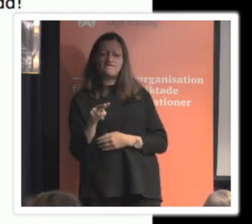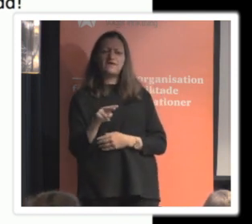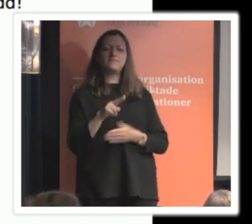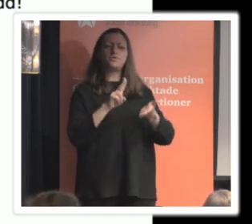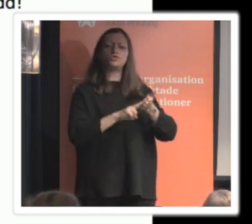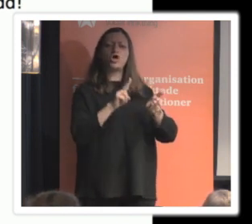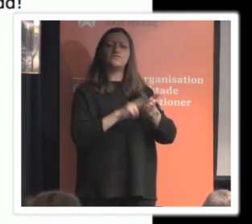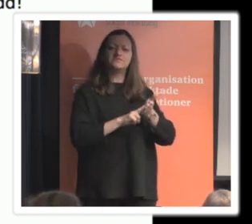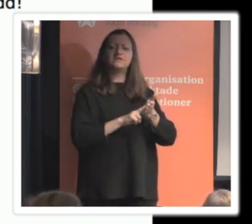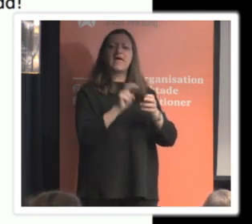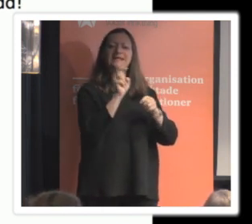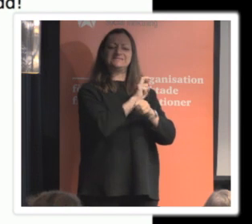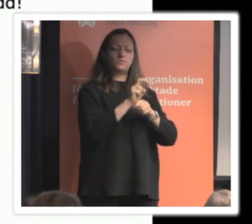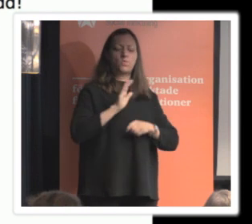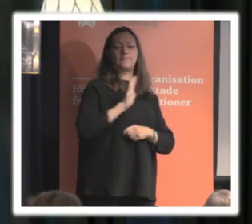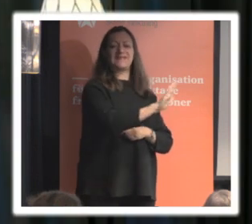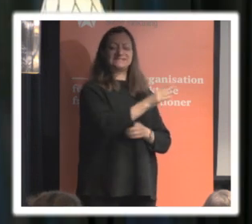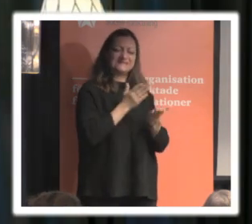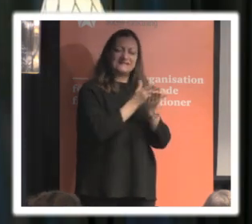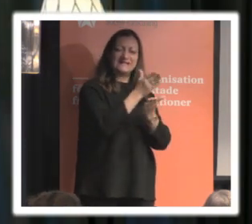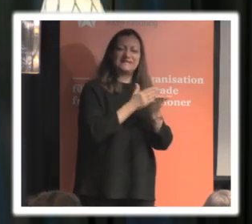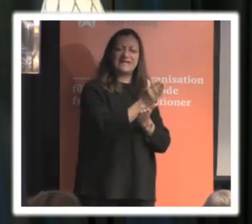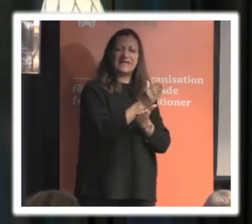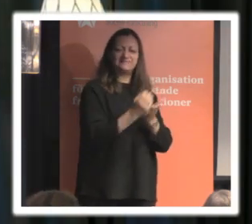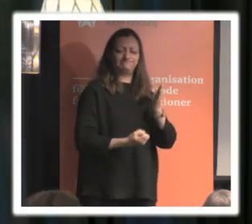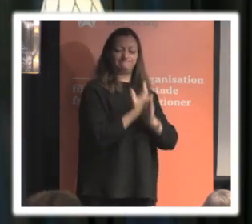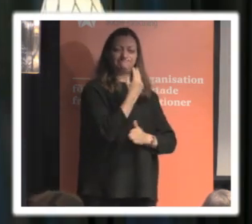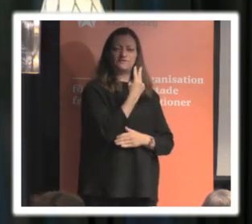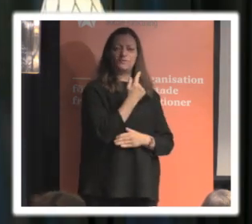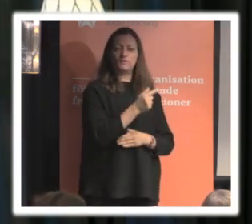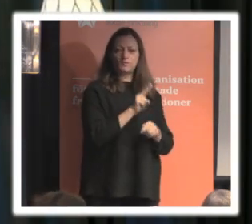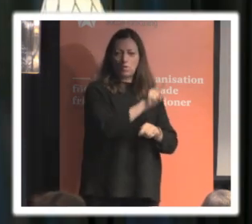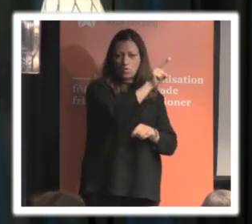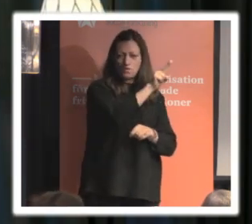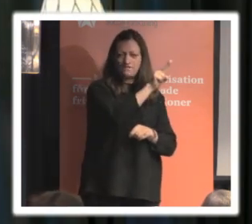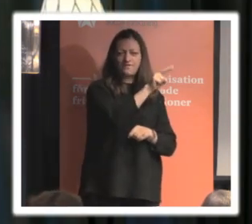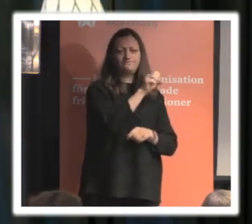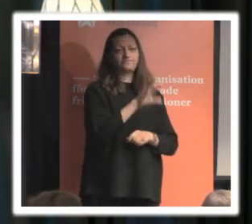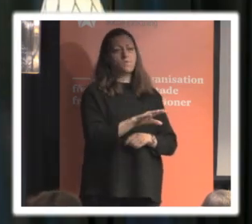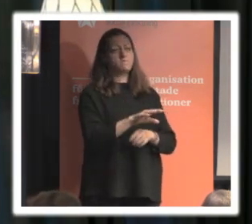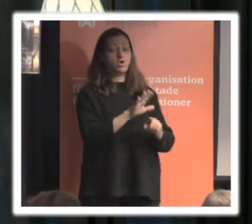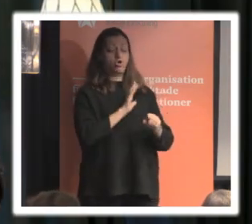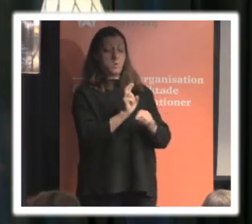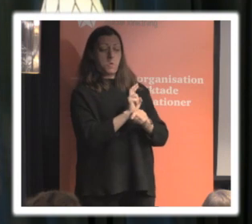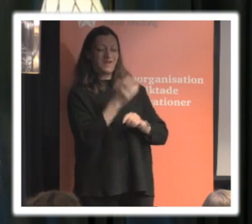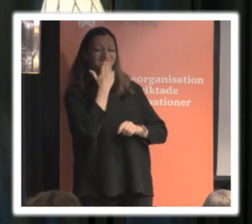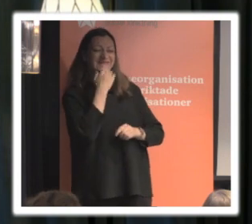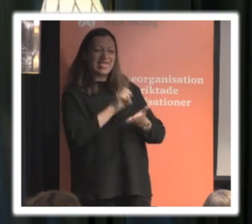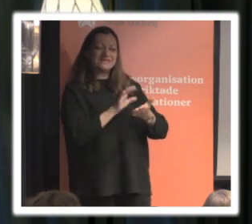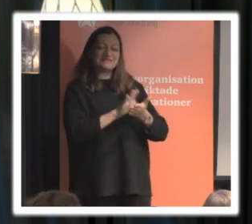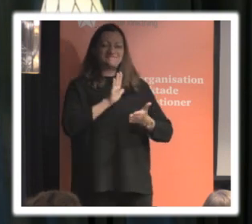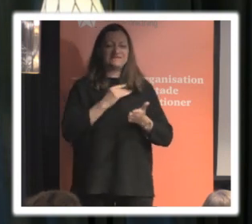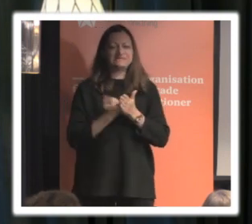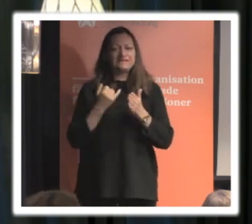riktlinjer för inbyggt integritetsskydd från 2012 när man väl har koll lite grann på vilka register man har och